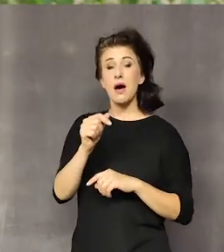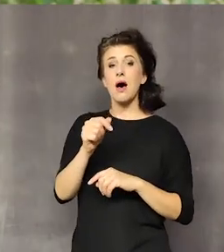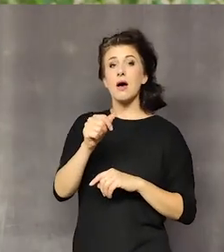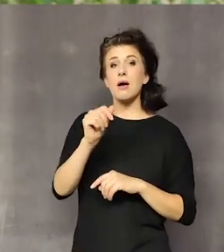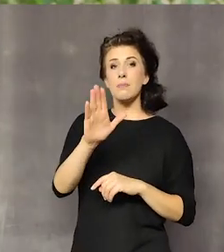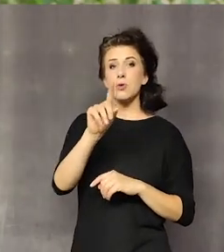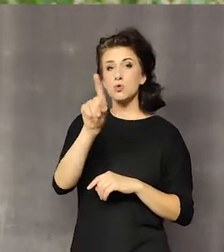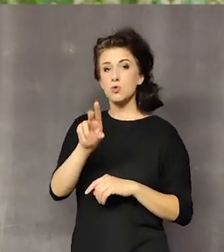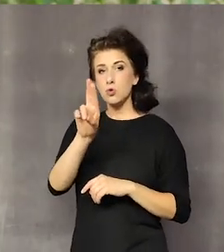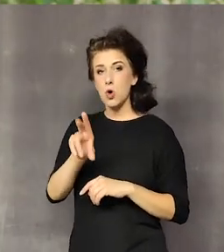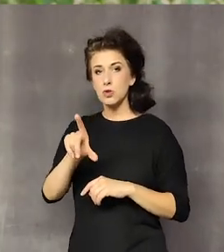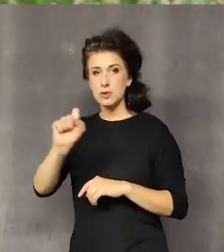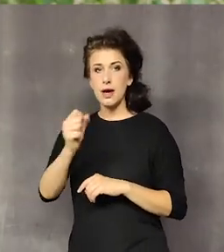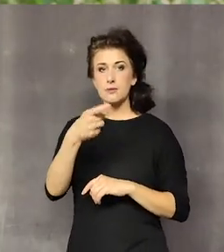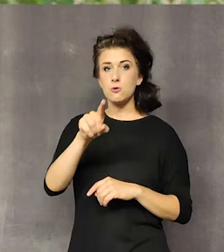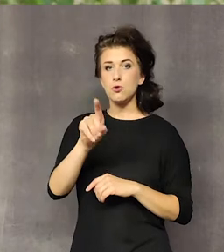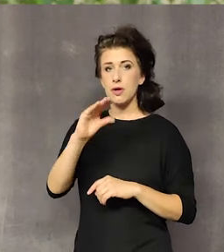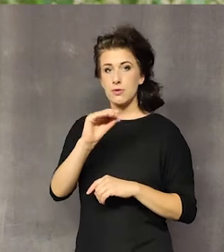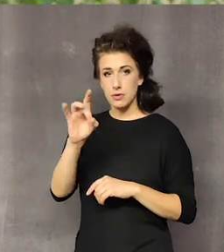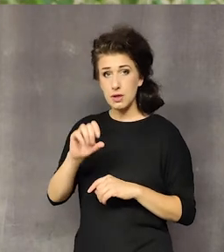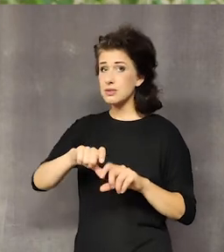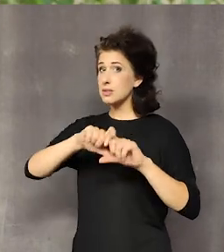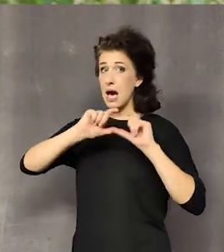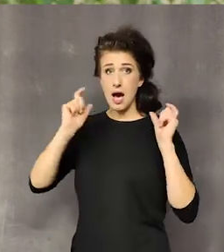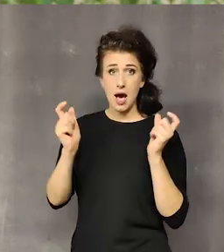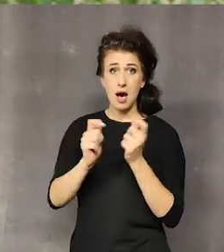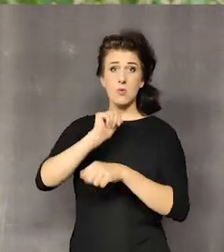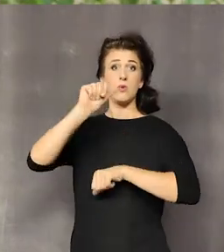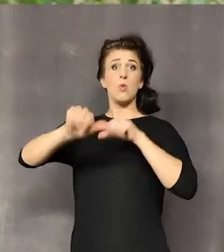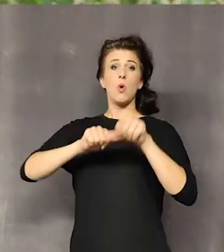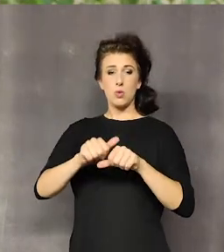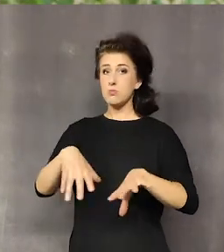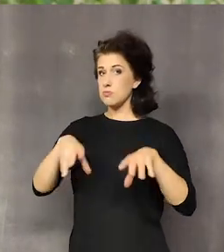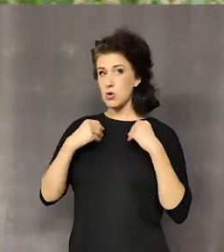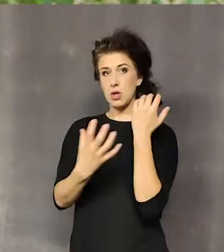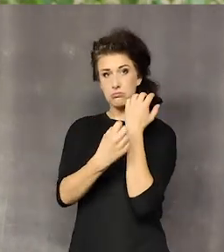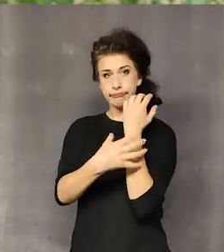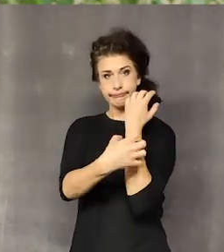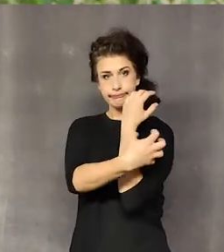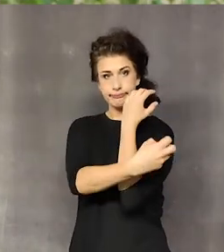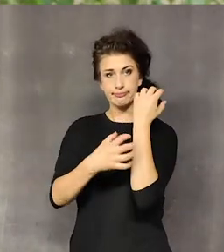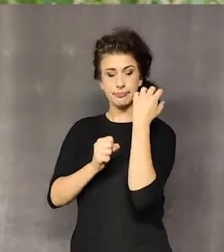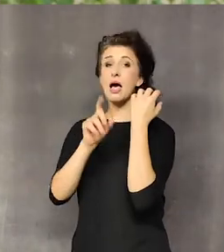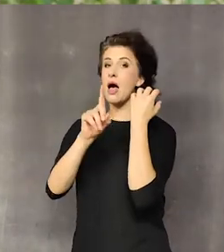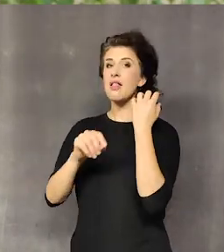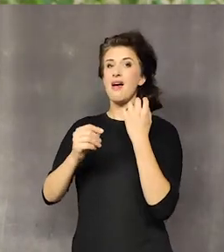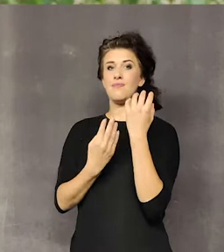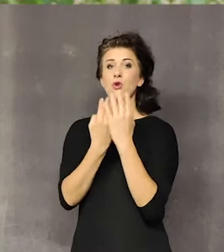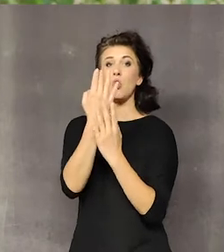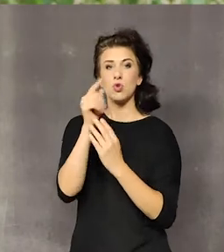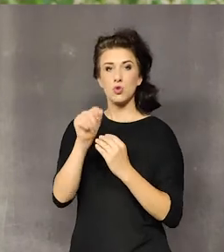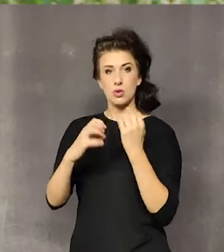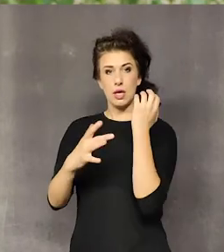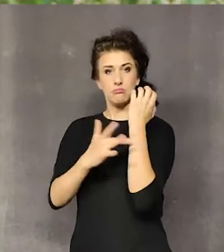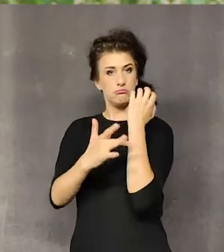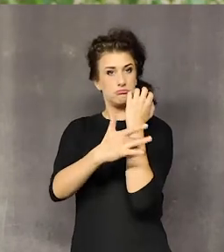nie pozyskujemy kory z łykiem, możemy zbierać cały rok. Tylko lekko nacinamy tak, żeby nie naruszyć tej rośliny, czyli brzozy